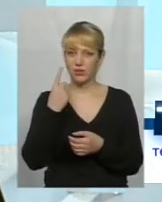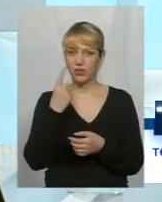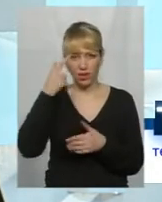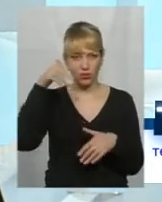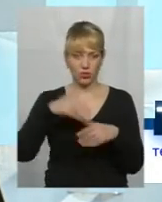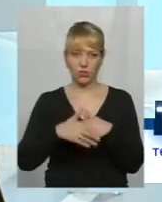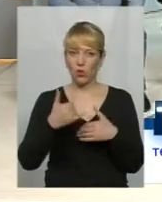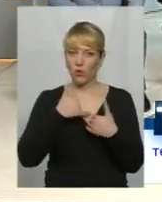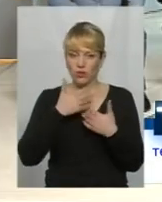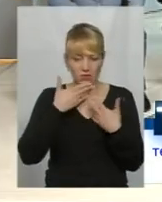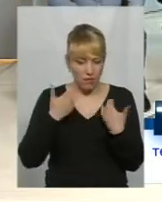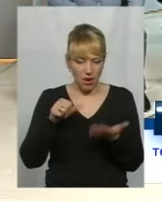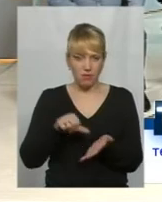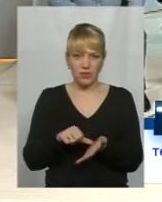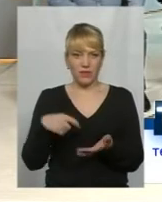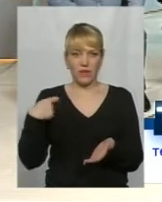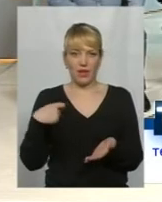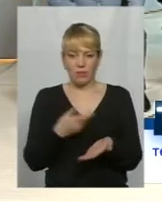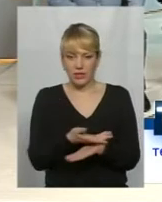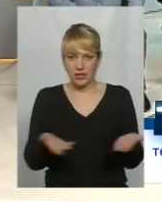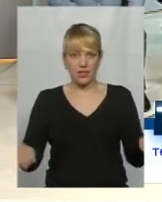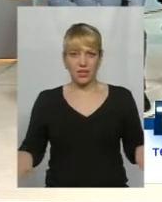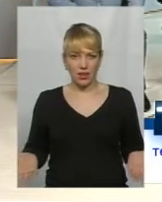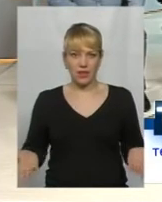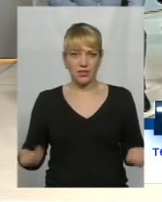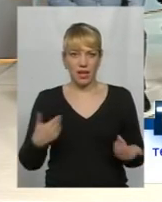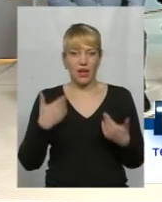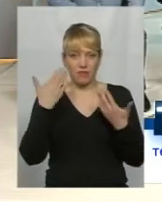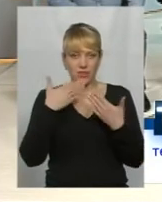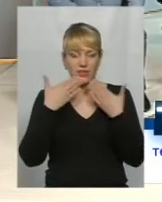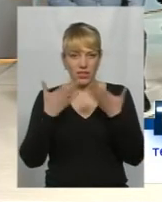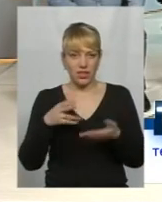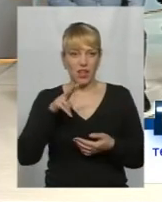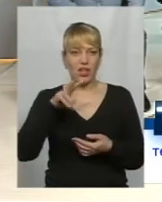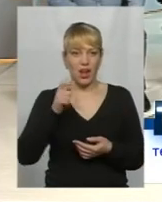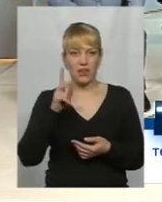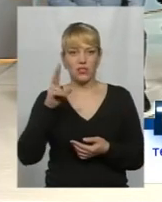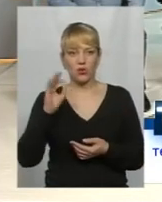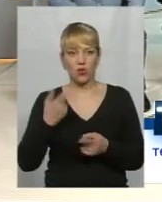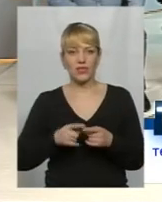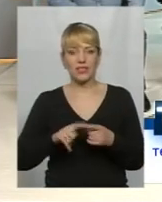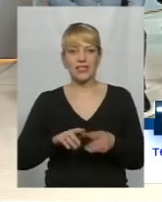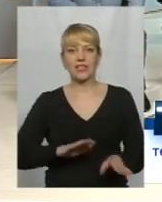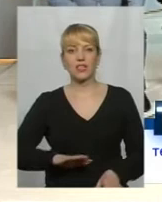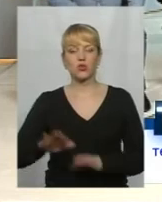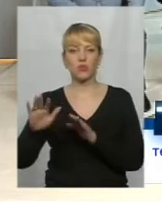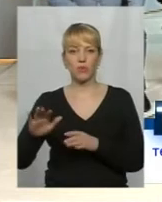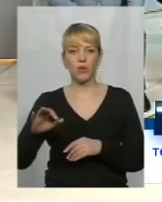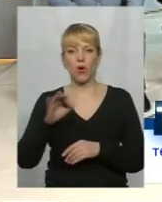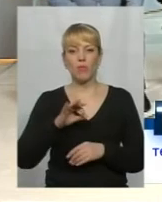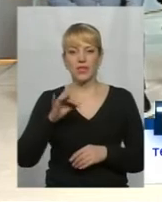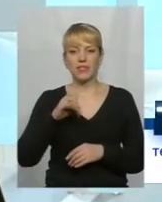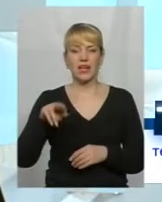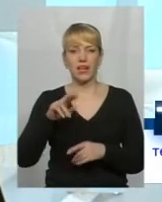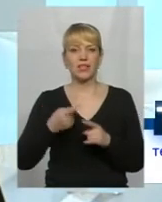представника президента серед нас немає. Я так розумію, ви зверталися до Валерію Лискову, він заступник голови обласної ради, а це орган місцевого